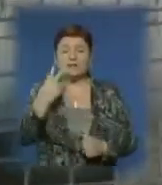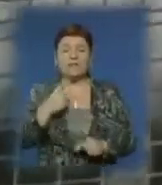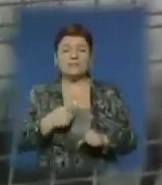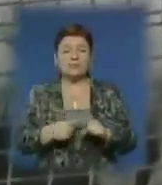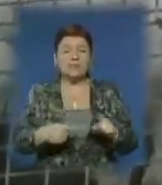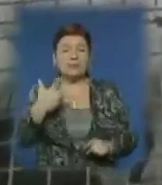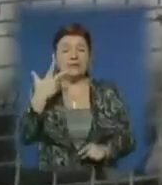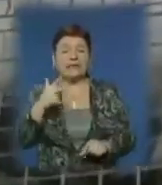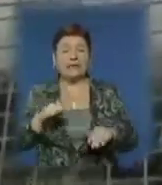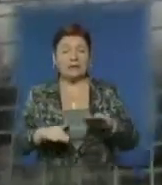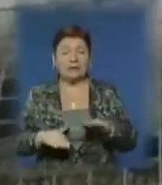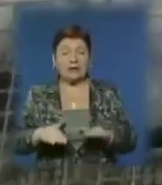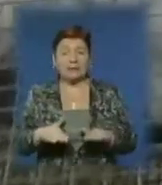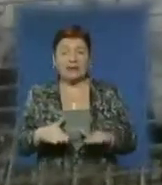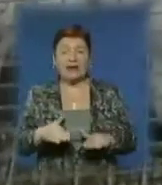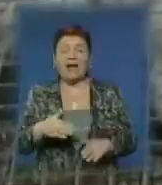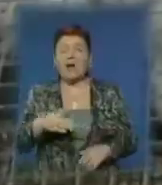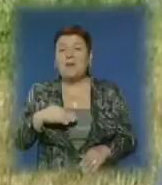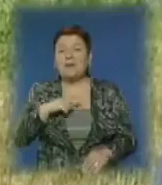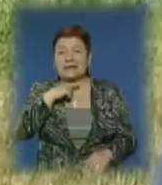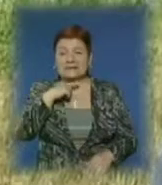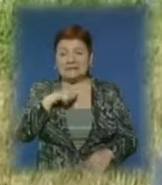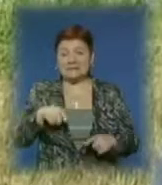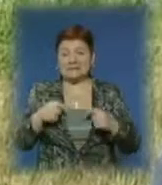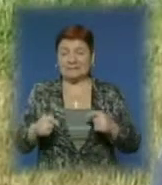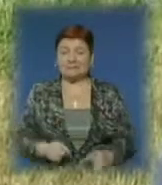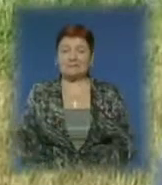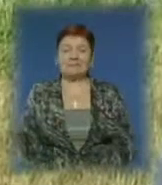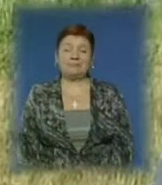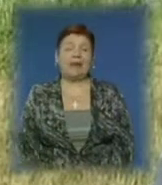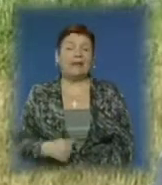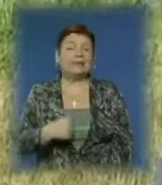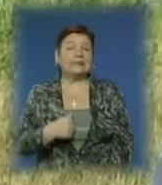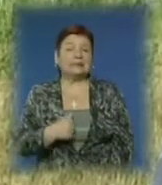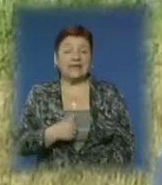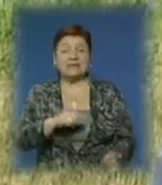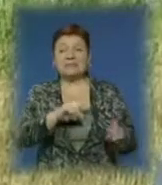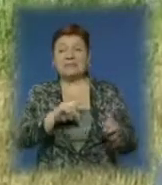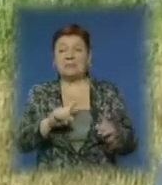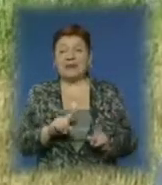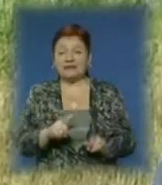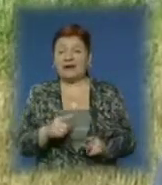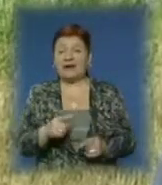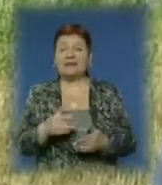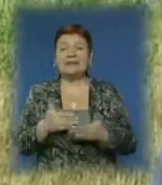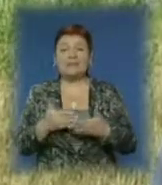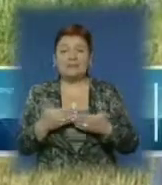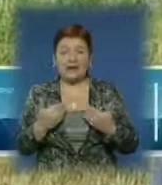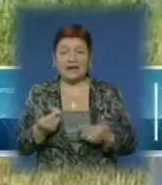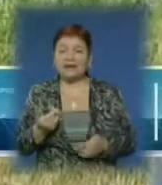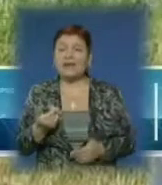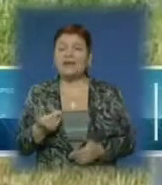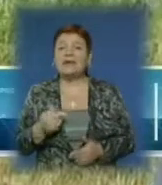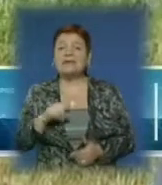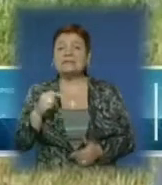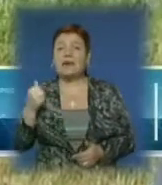-3 кілограми дієтичного м'яса. На жаль, Закарпаття цього попиту нема. Якщо за день і за